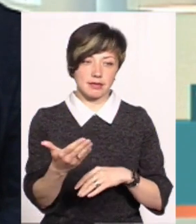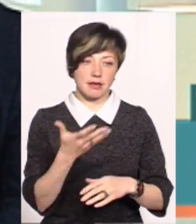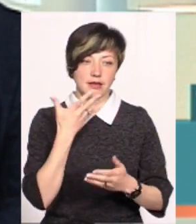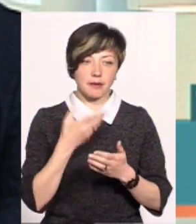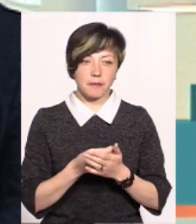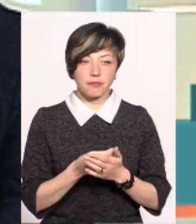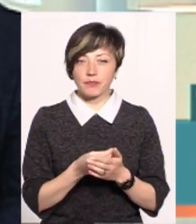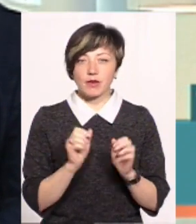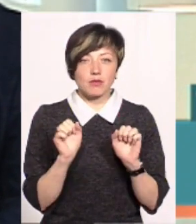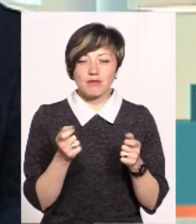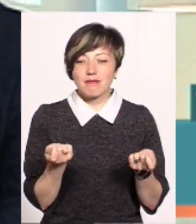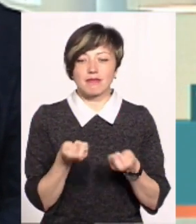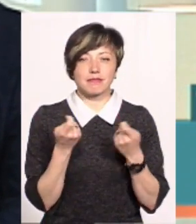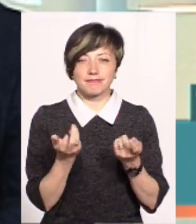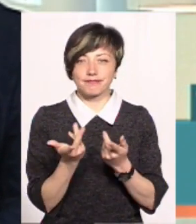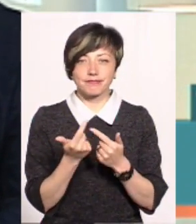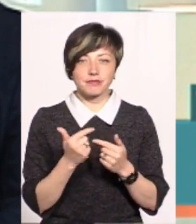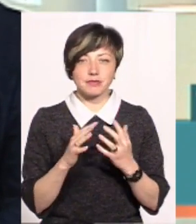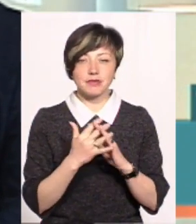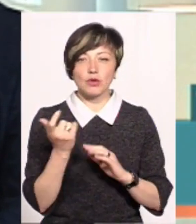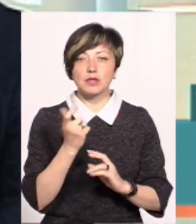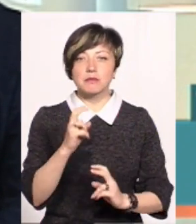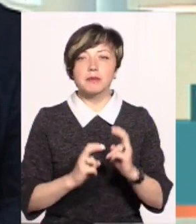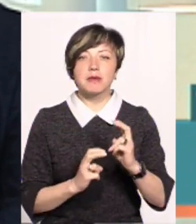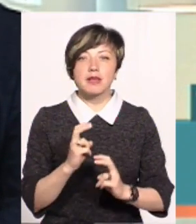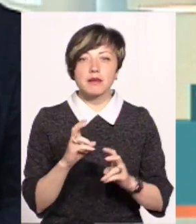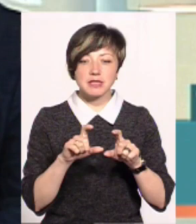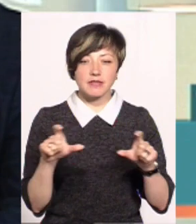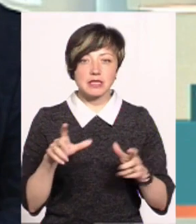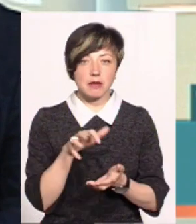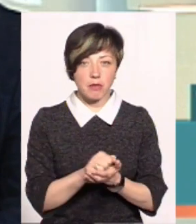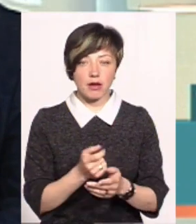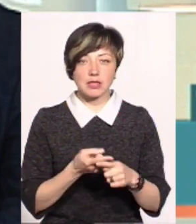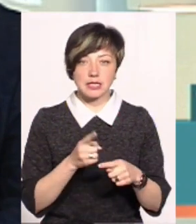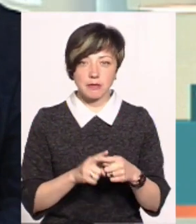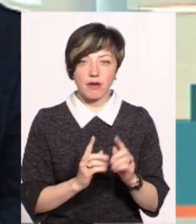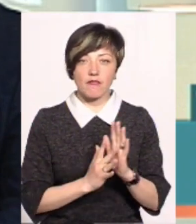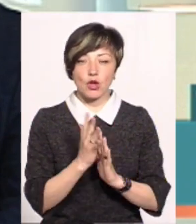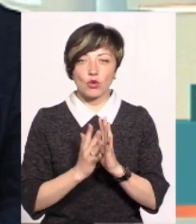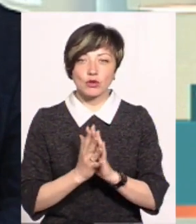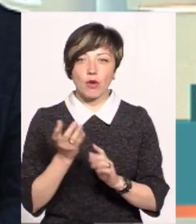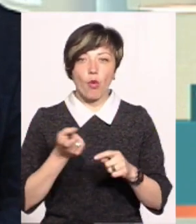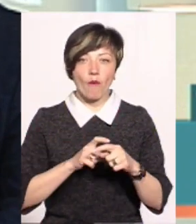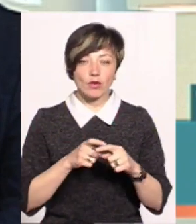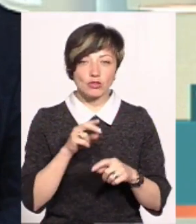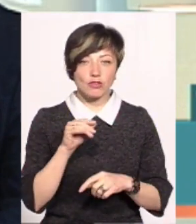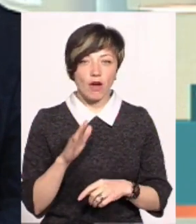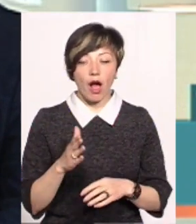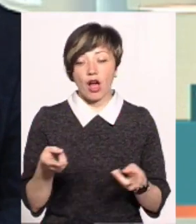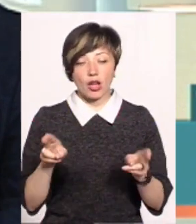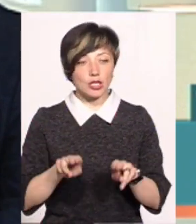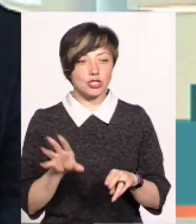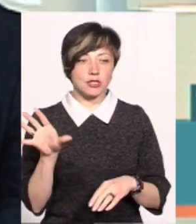На пальцях можна перелічити сільгоспідприємства, які займаються цим вирощуванням овочів, а